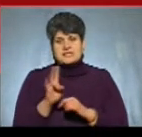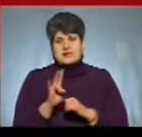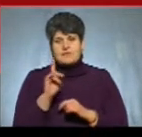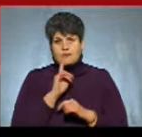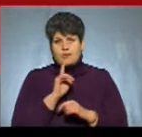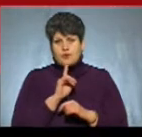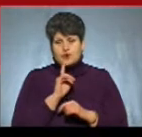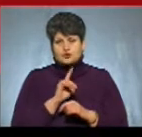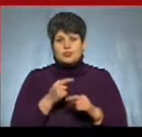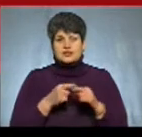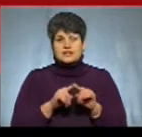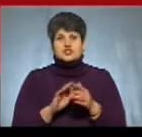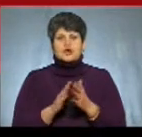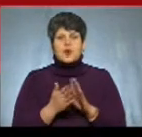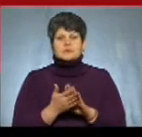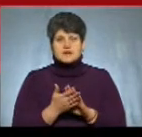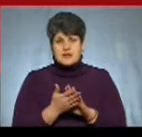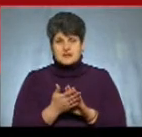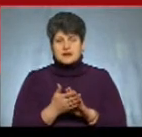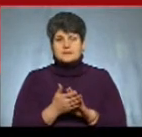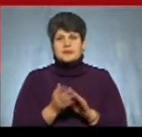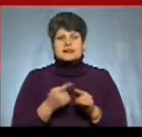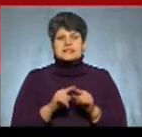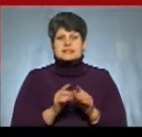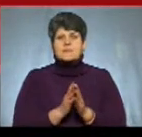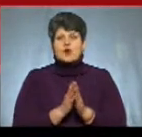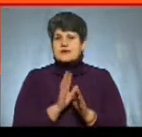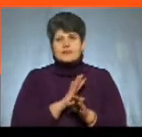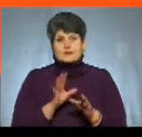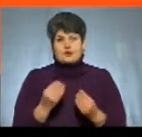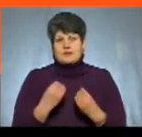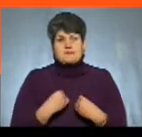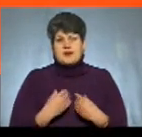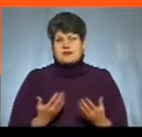ще по технічних обставинах вже це прохання не було мені передано.